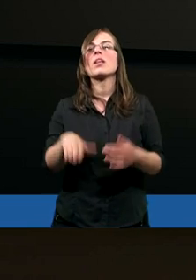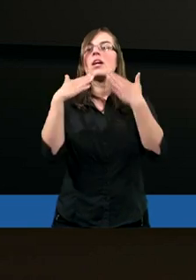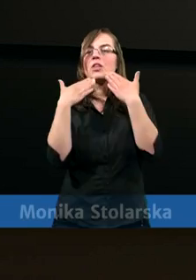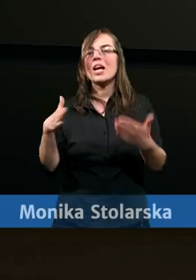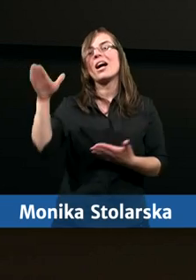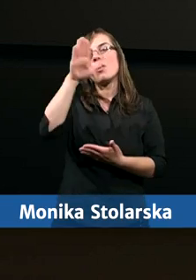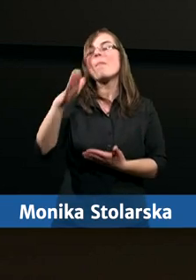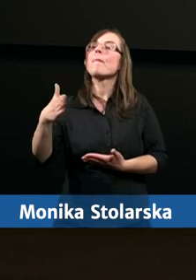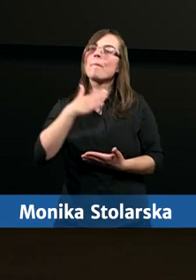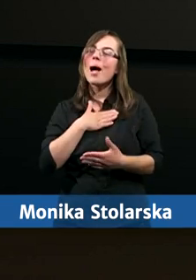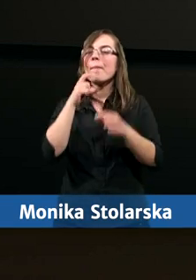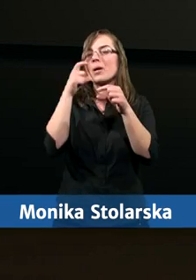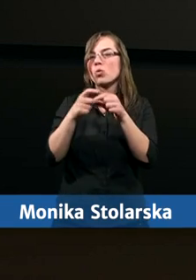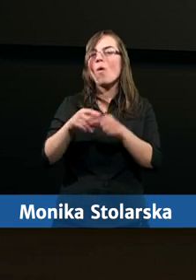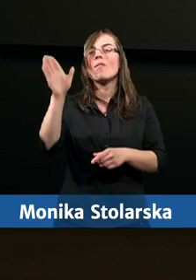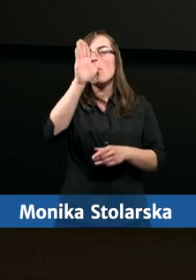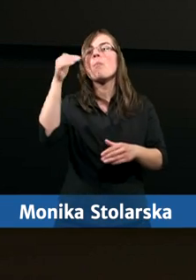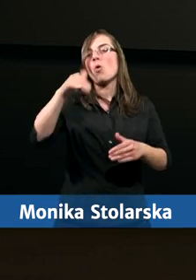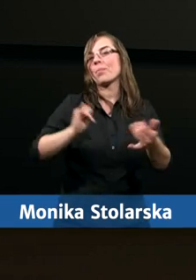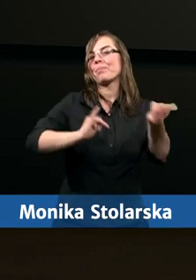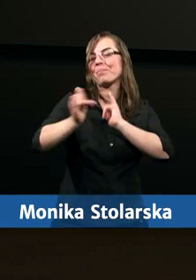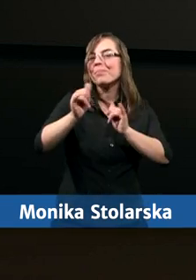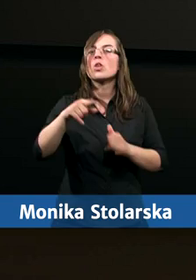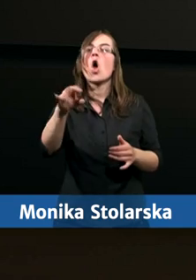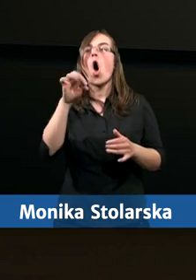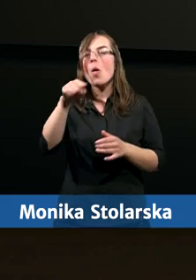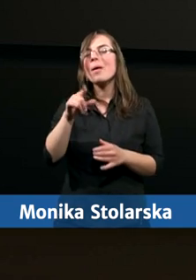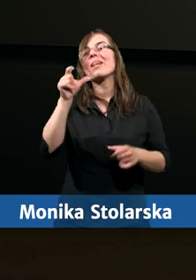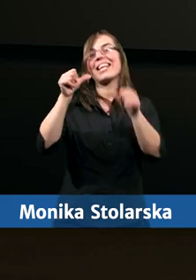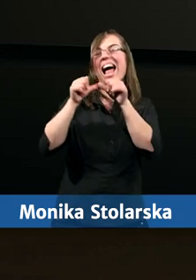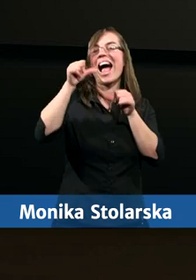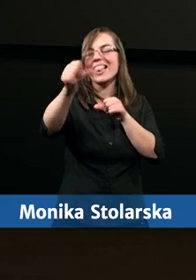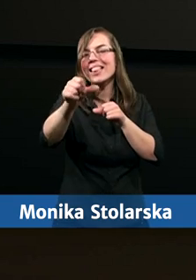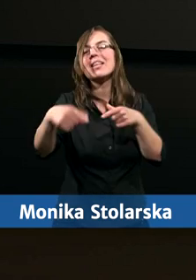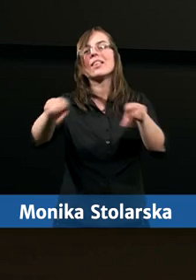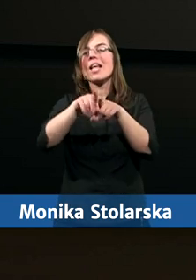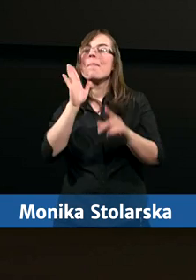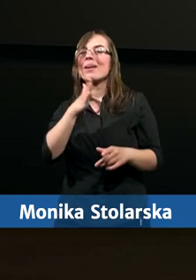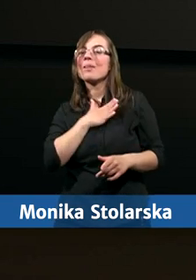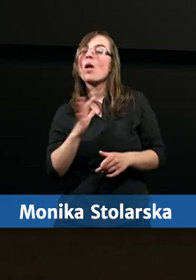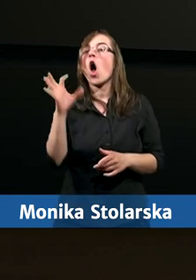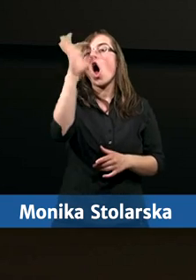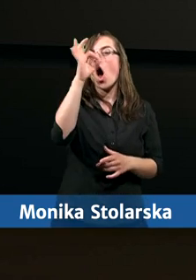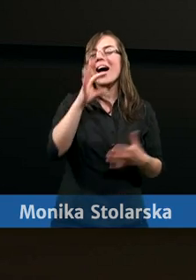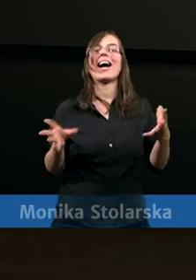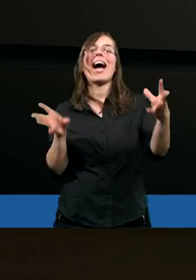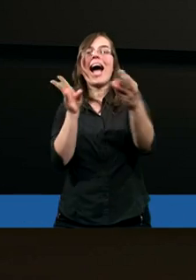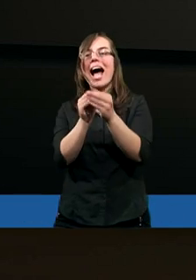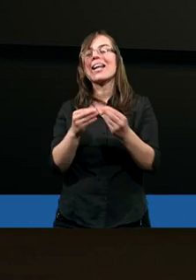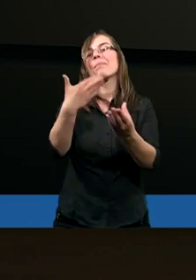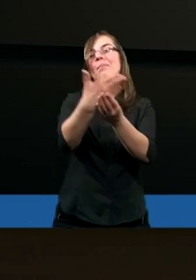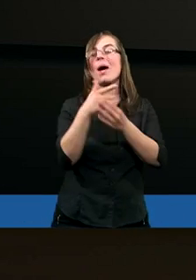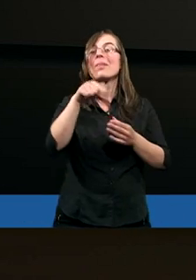Dzięki Bogu mamy Słowo Boże, możemy o Nim rozmawiać i za tydzień również będziemy mieli okazję. Tym razem